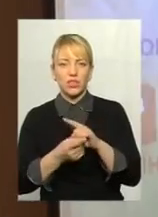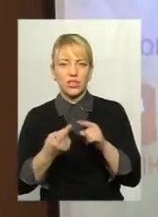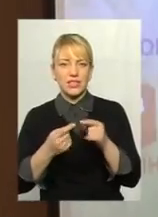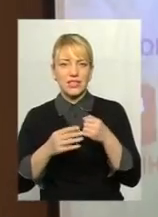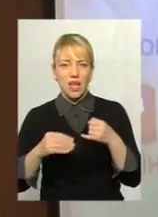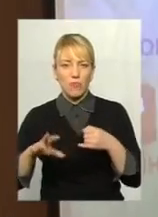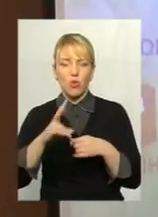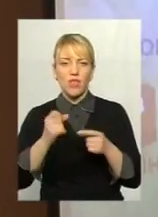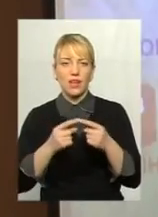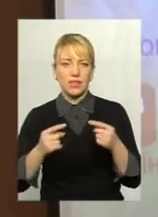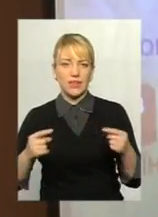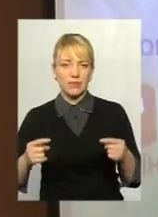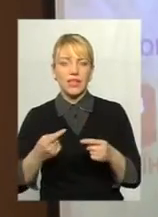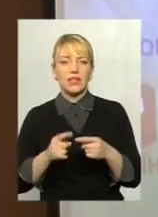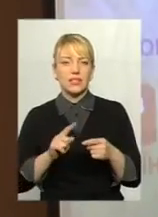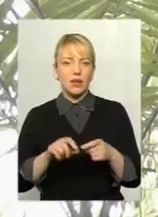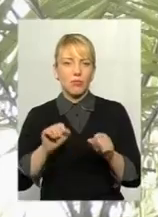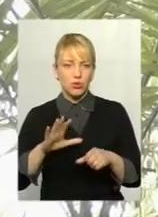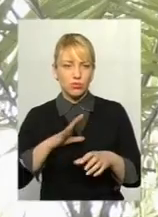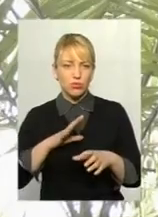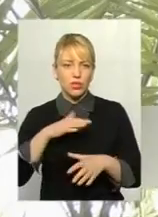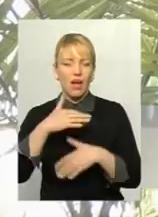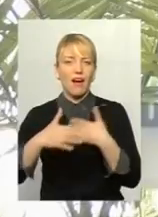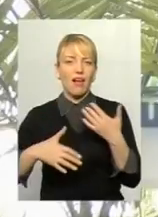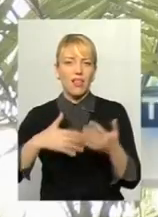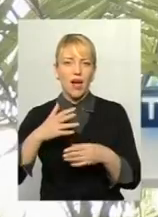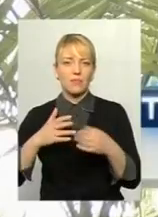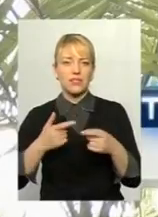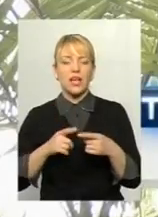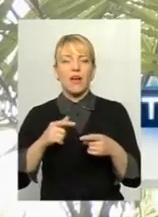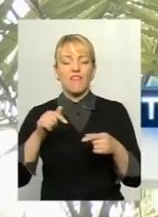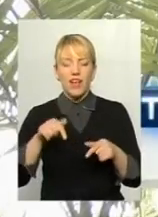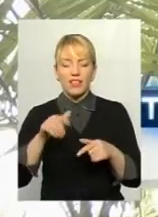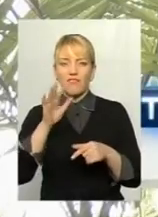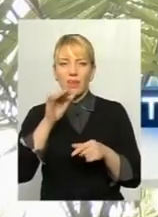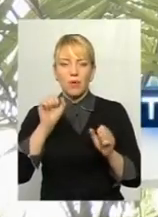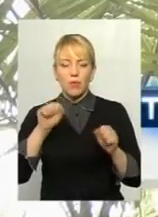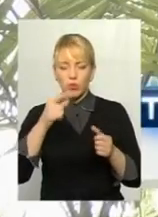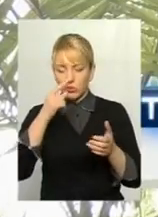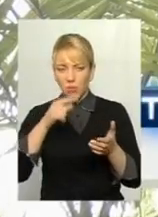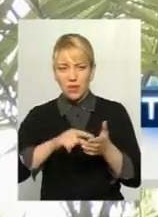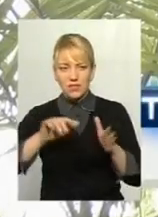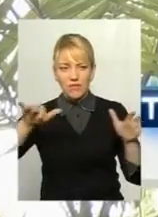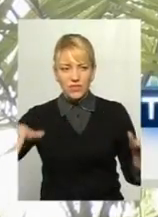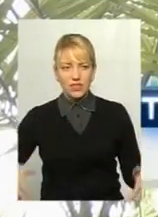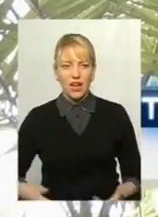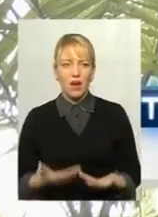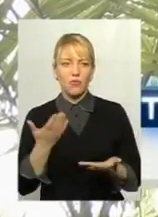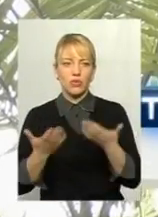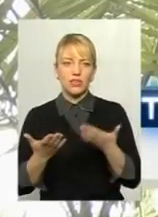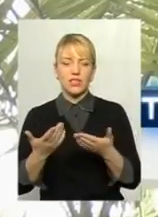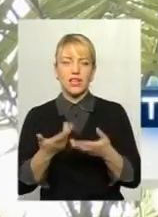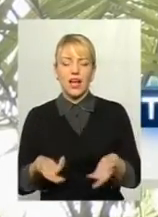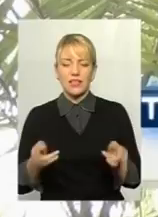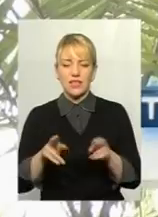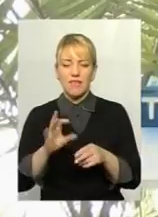не на часі і призведе до колапсу суспільстві. Ми в цей час, як країна, виявимося в ямі. Тобто, навіть якщо залишити за рамками інтересів